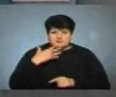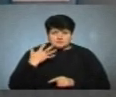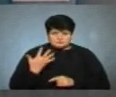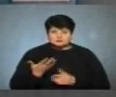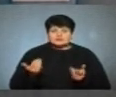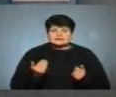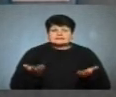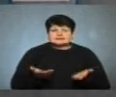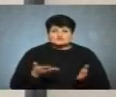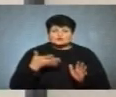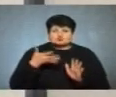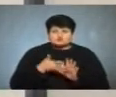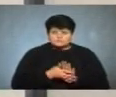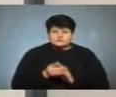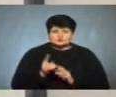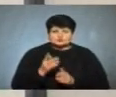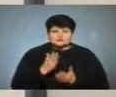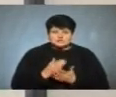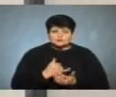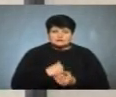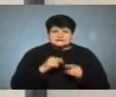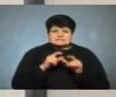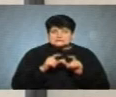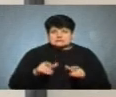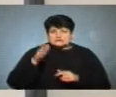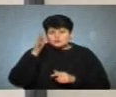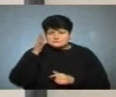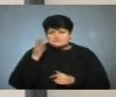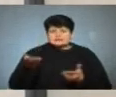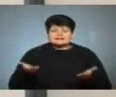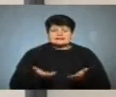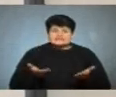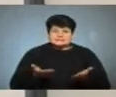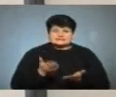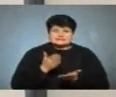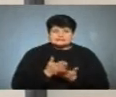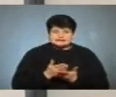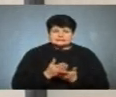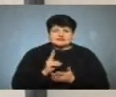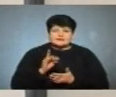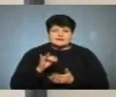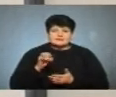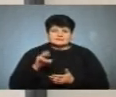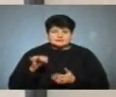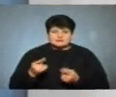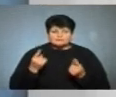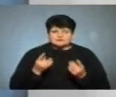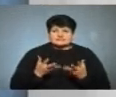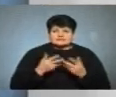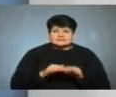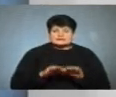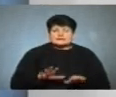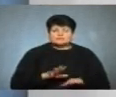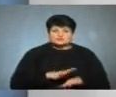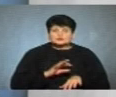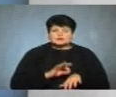десь розуміємо, що є у нас заклади освіти, які перебували на карантині, бо велика кількість дітей була